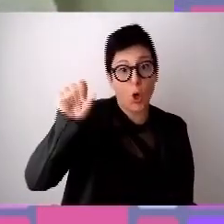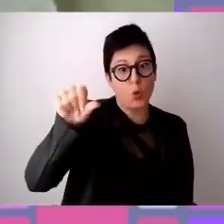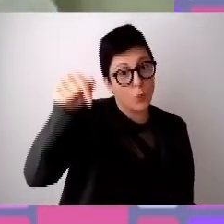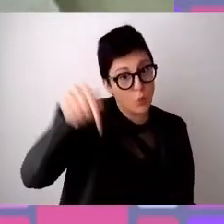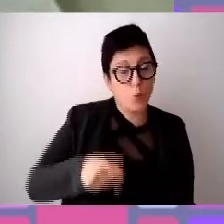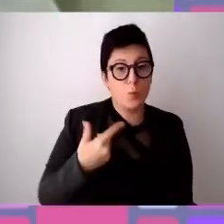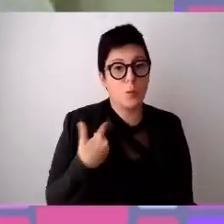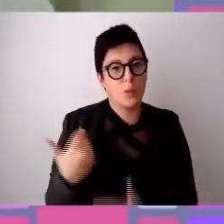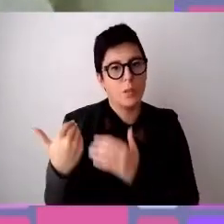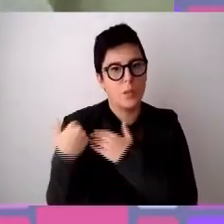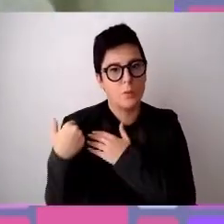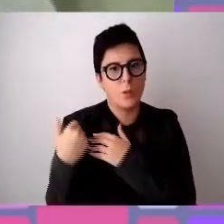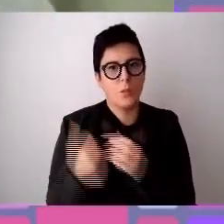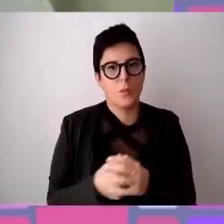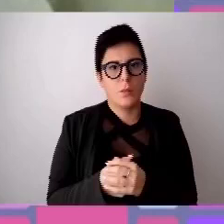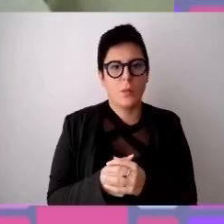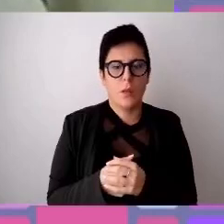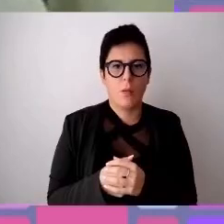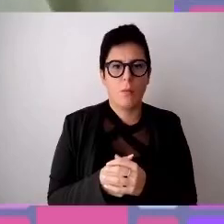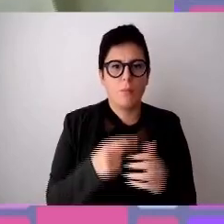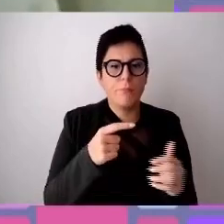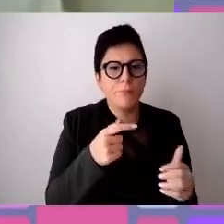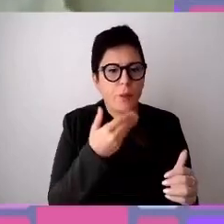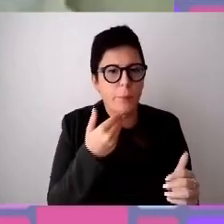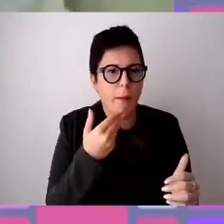di marcata consulenza sul territorio